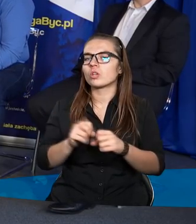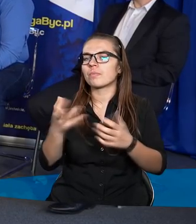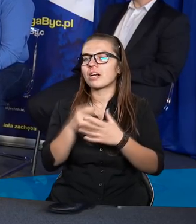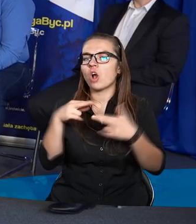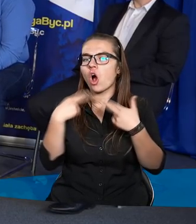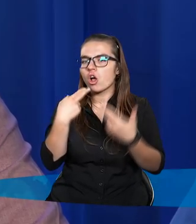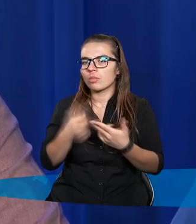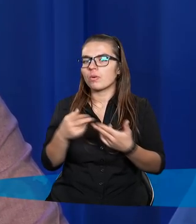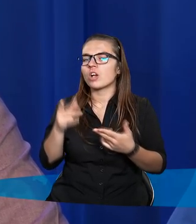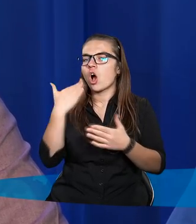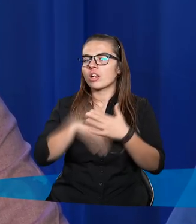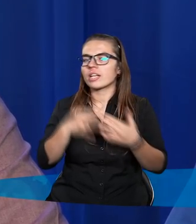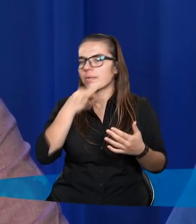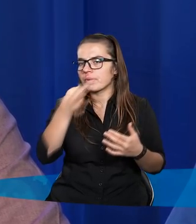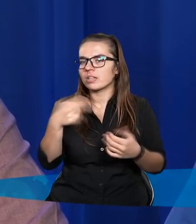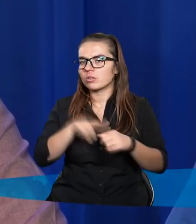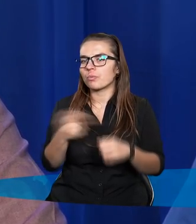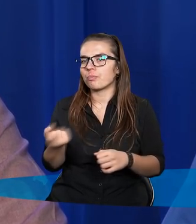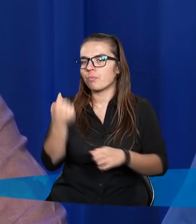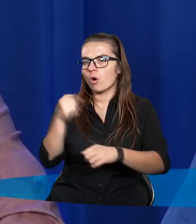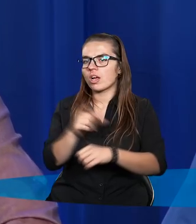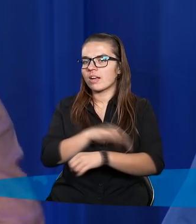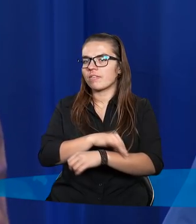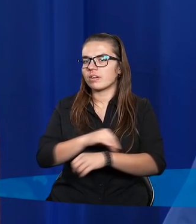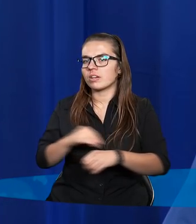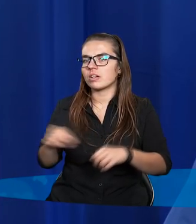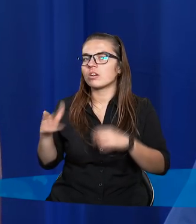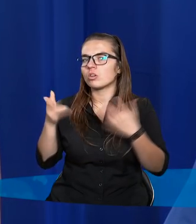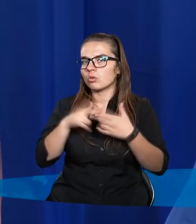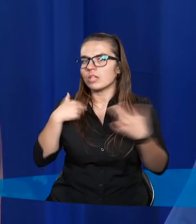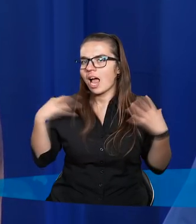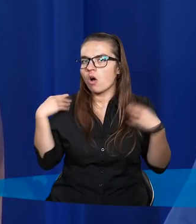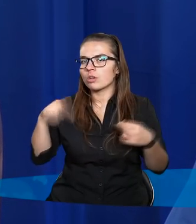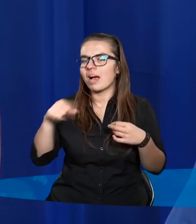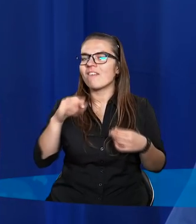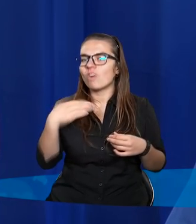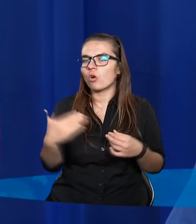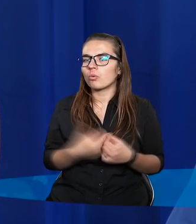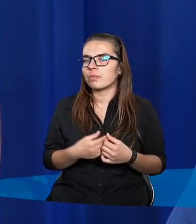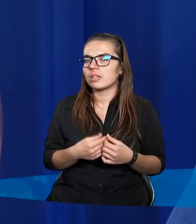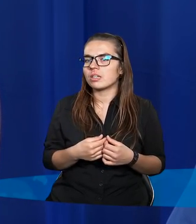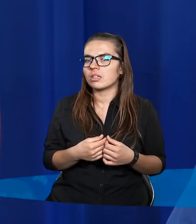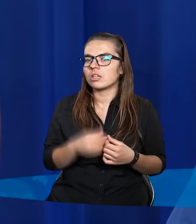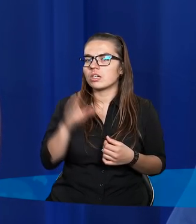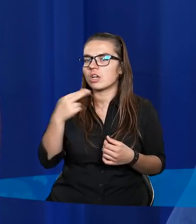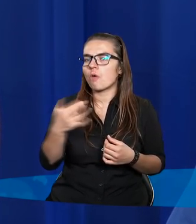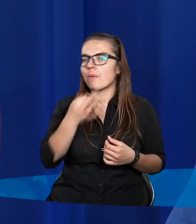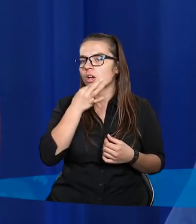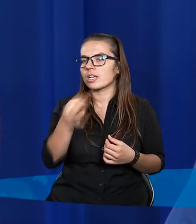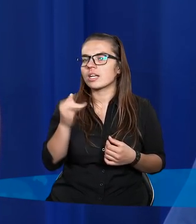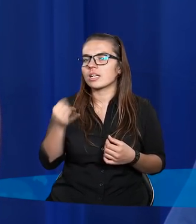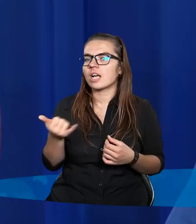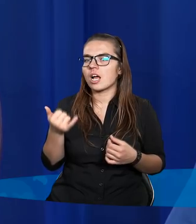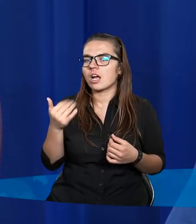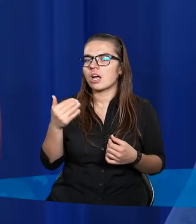odpowiedzi. Ostatnie pytanie, które pojawiło się na forum, które ja otrzymałem tutaj. Szymon pyta,